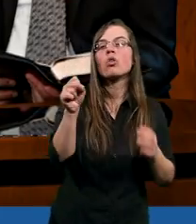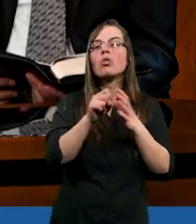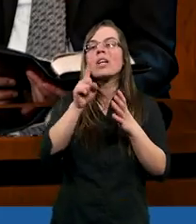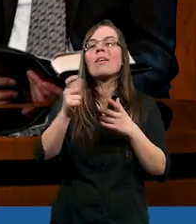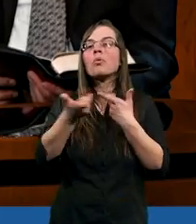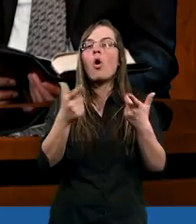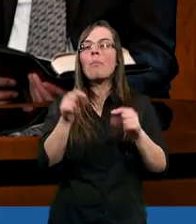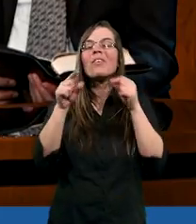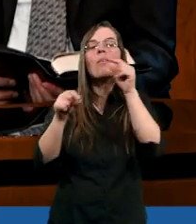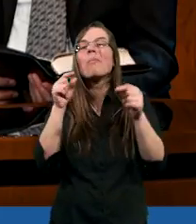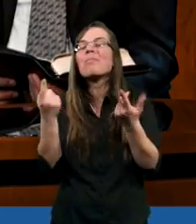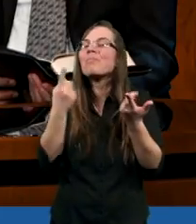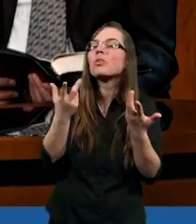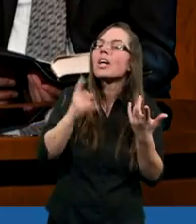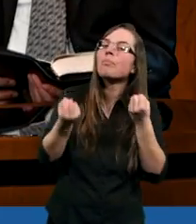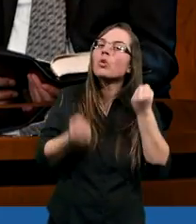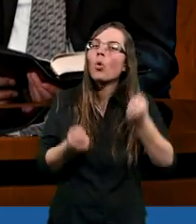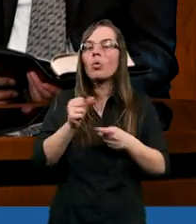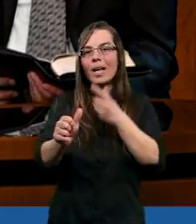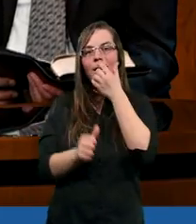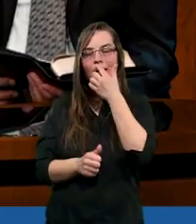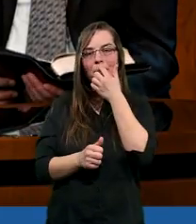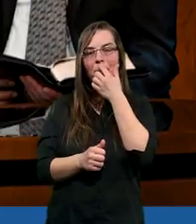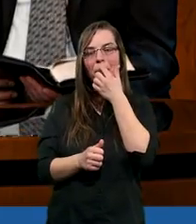całego życia. To jest szkoła. Życie jest szkołą.